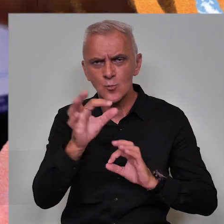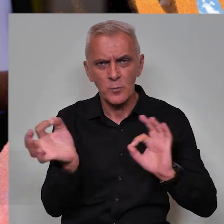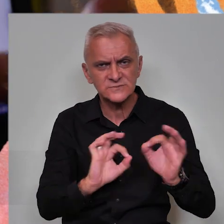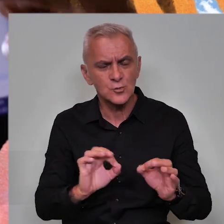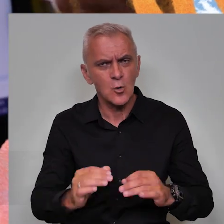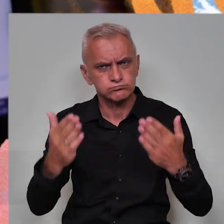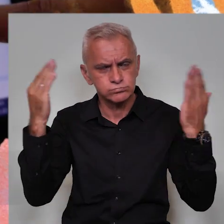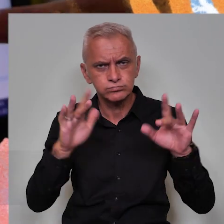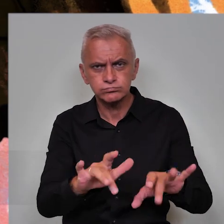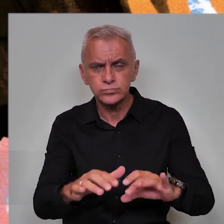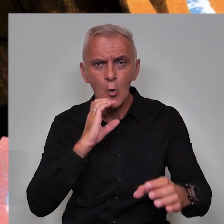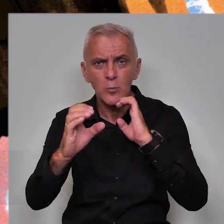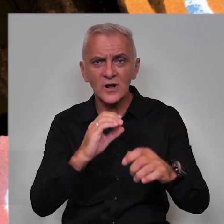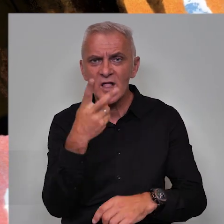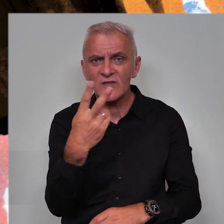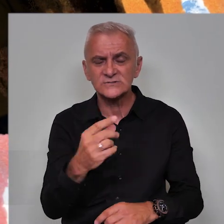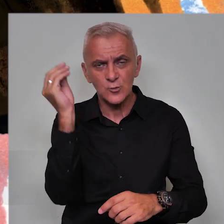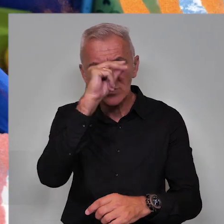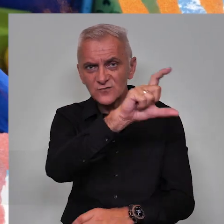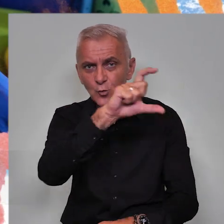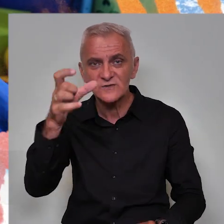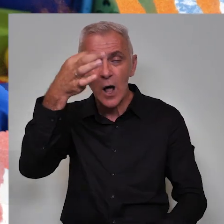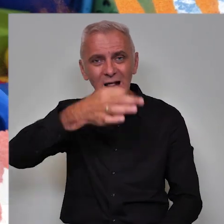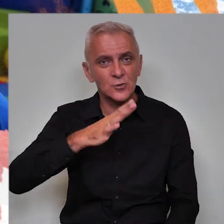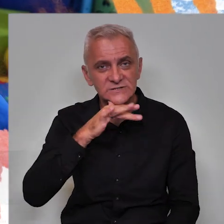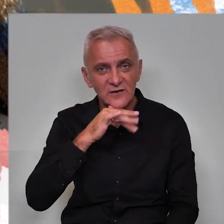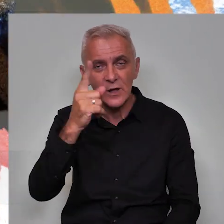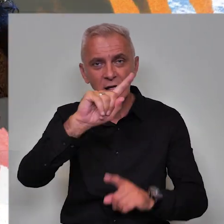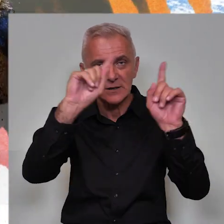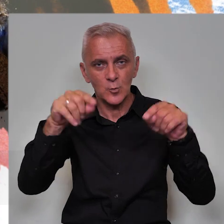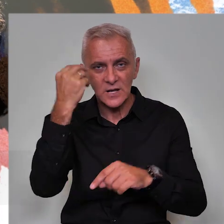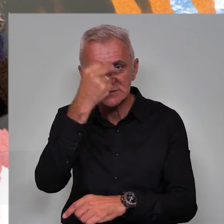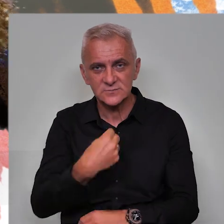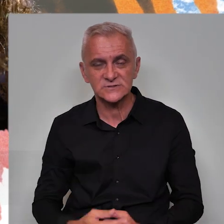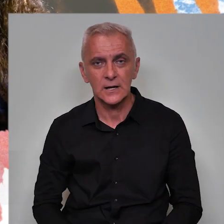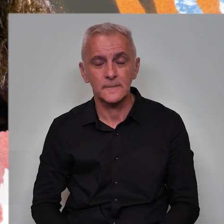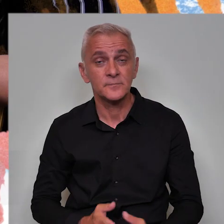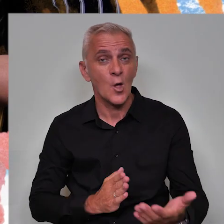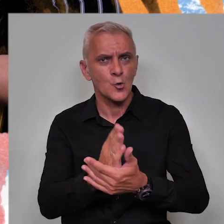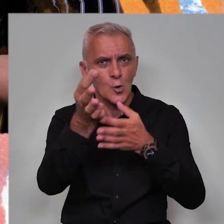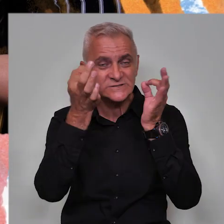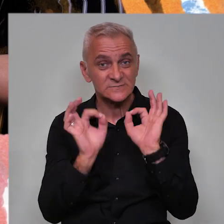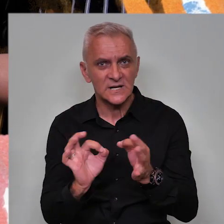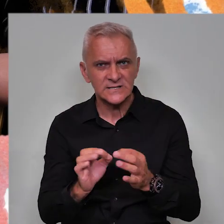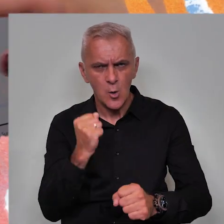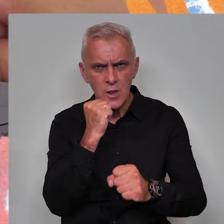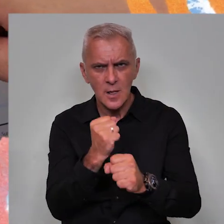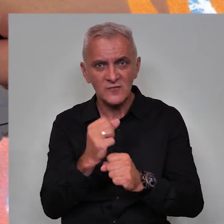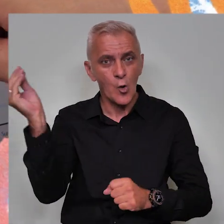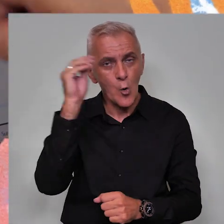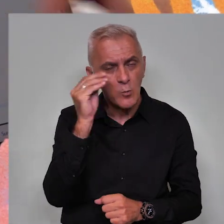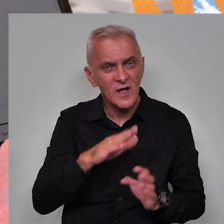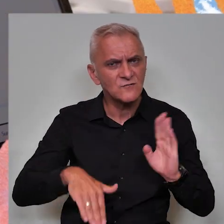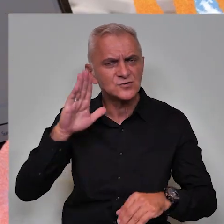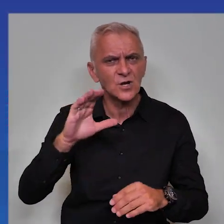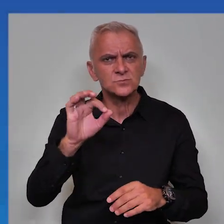moderni software komunikator za 20 obrazovnih ustanova u kantonu Sarajevo i Republici Srpskoj. Kroz specijalno dizajnirane